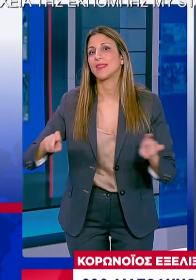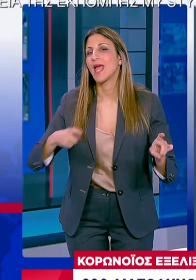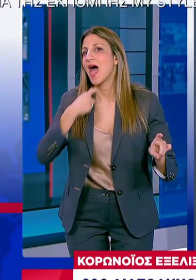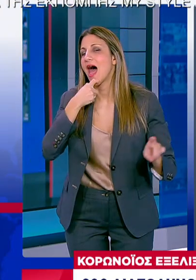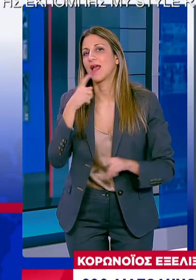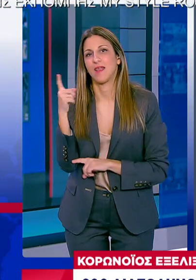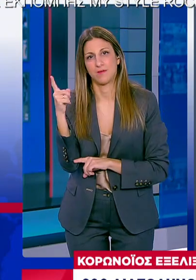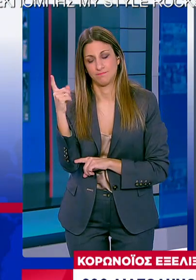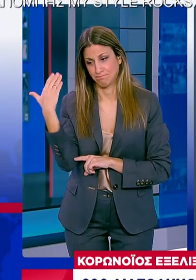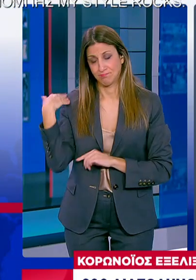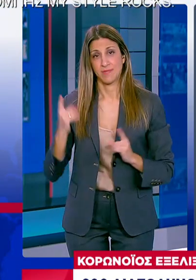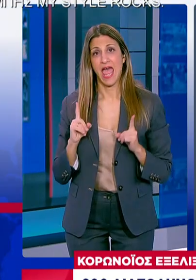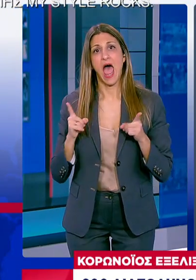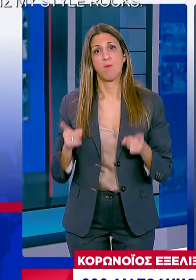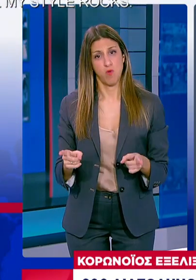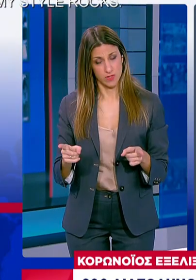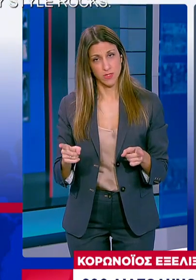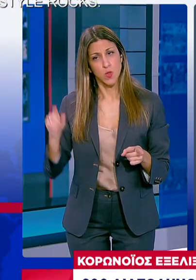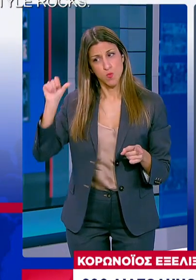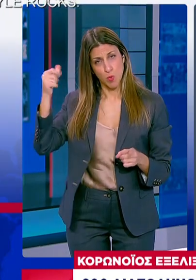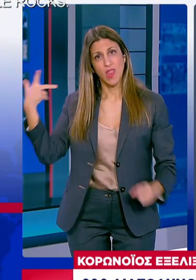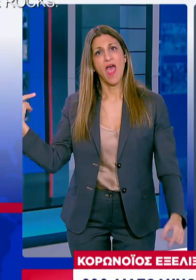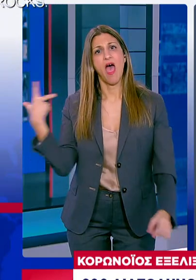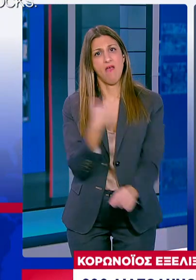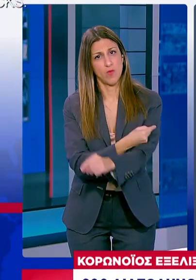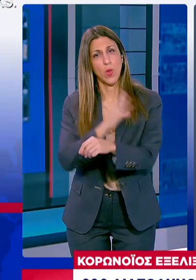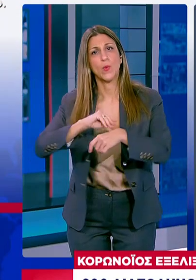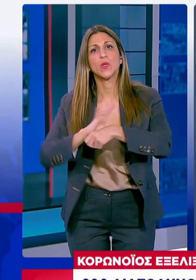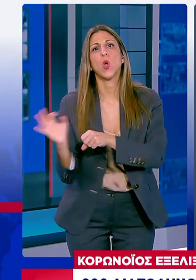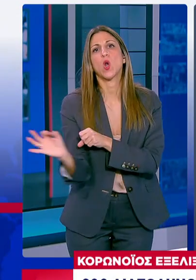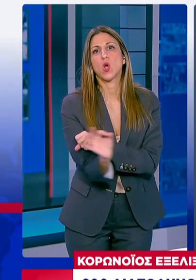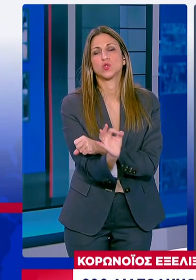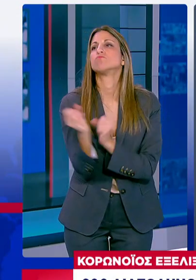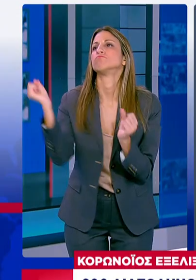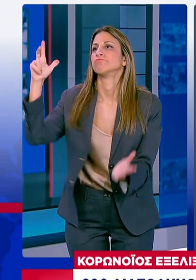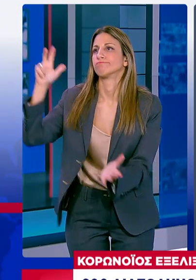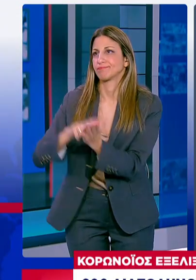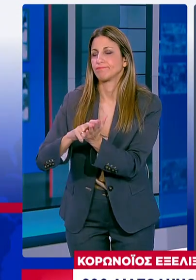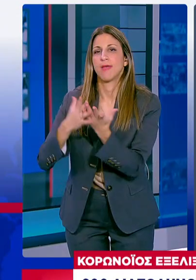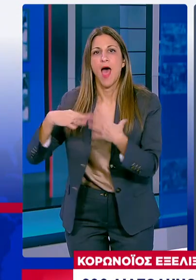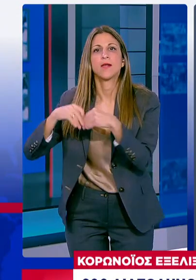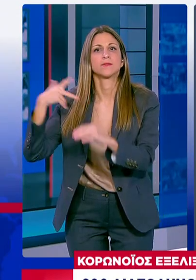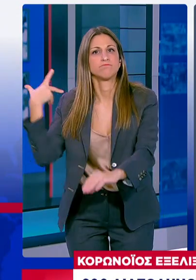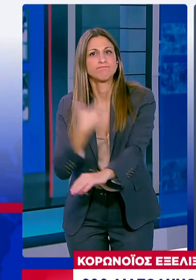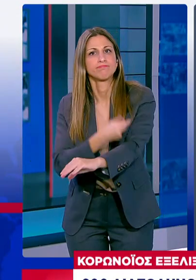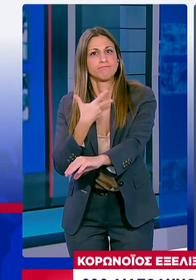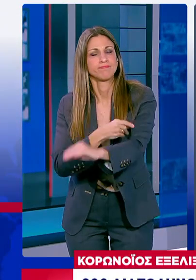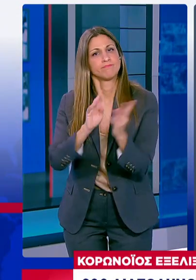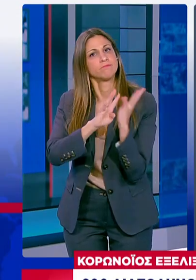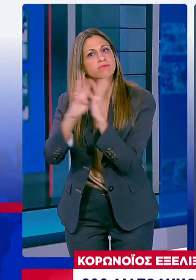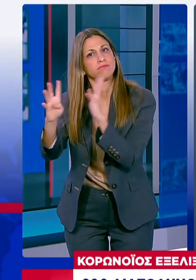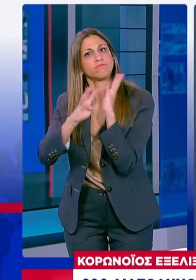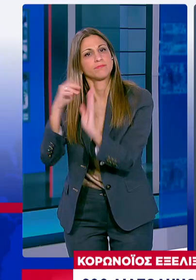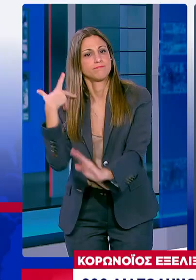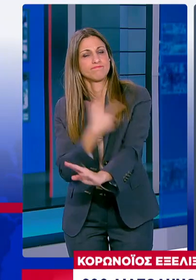και οι πρόσφατοι απόφασί τους να εγκρίνουν πρώτοι το εμβόλιο έναντι του κορονοϊού Να είναι οι πρώτοι που θα ξεκινήσουν τον εμβολιασμό